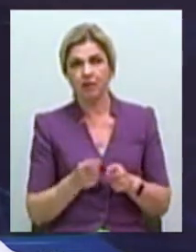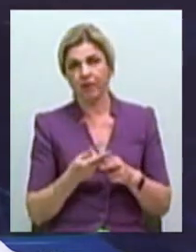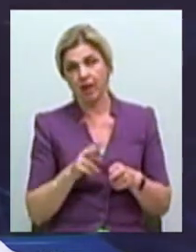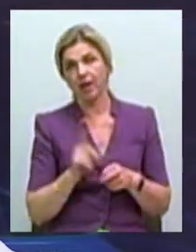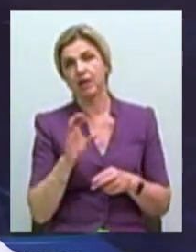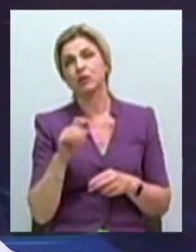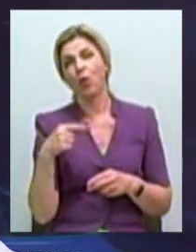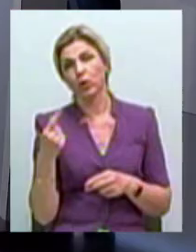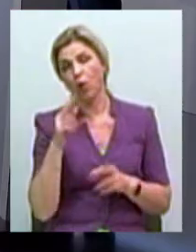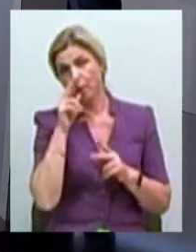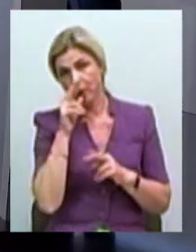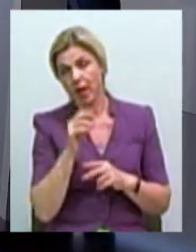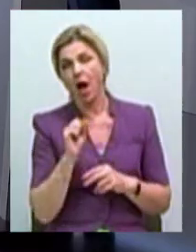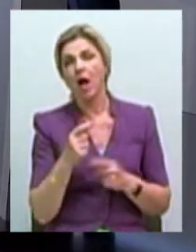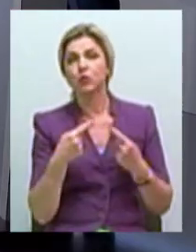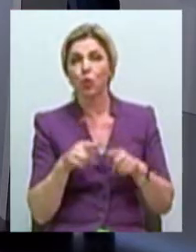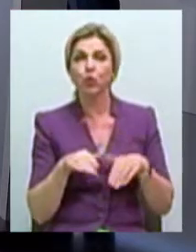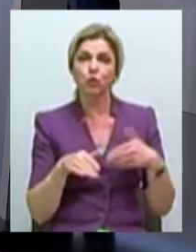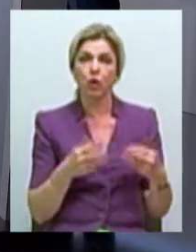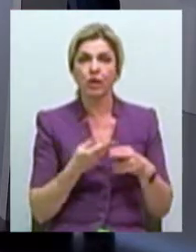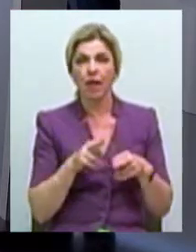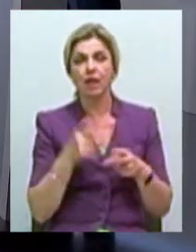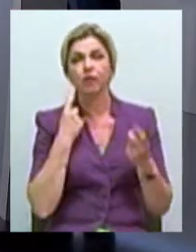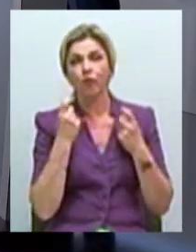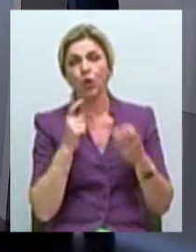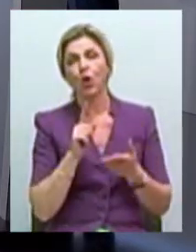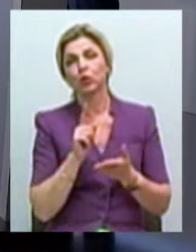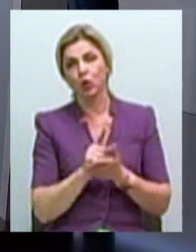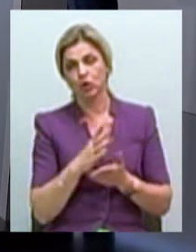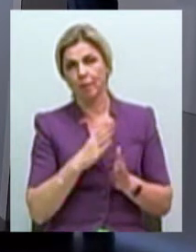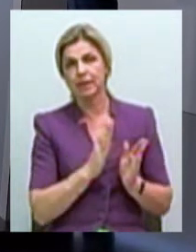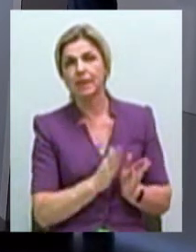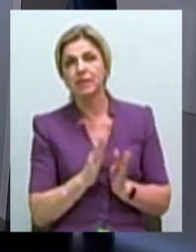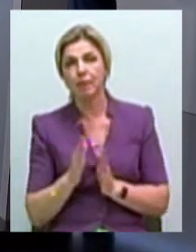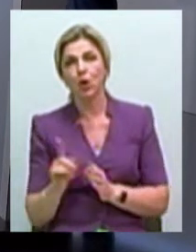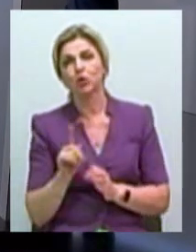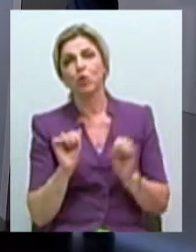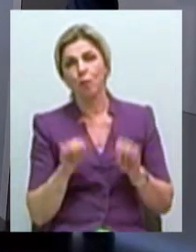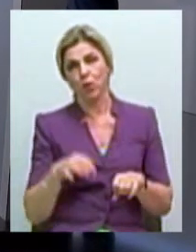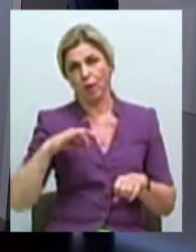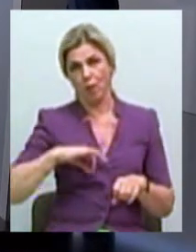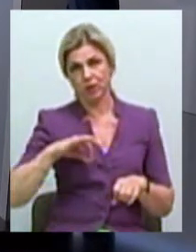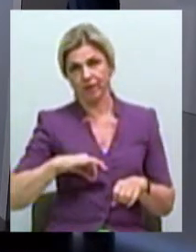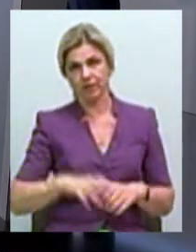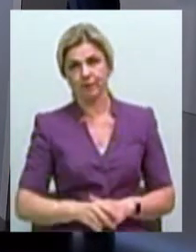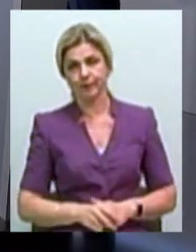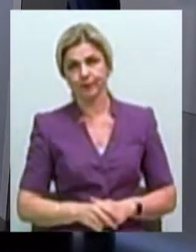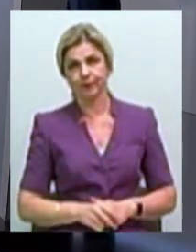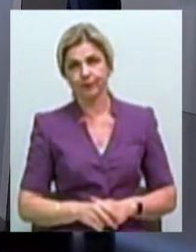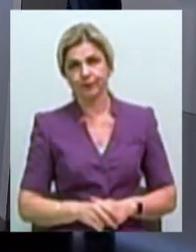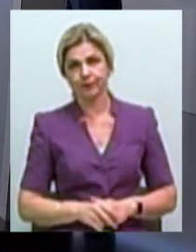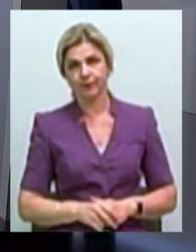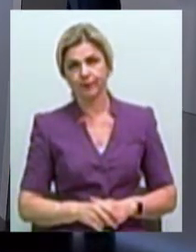стороны прометчиво, с другой стороны эта информация должна быть систематизирована, для того, чтобы ей можно было пользоваться. Поэтому